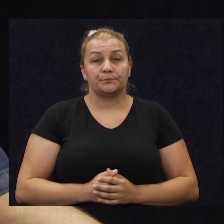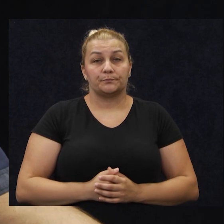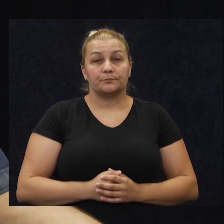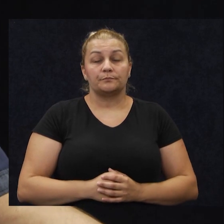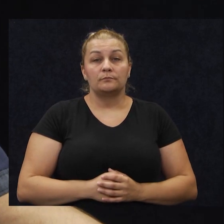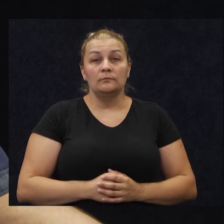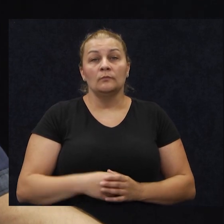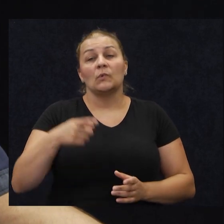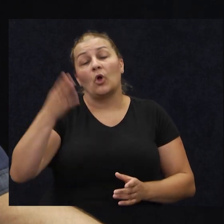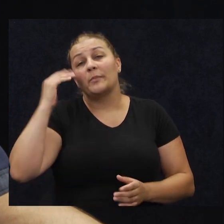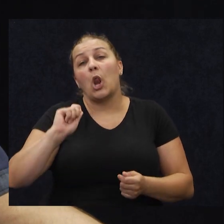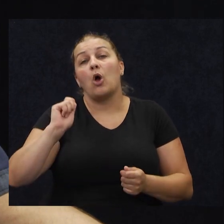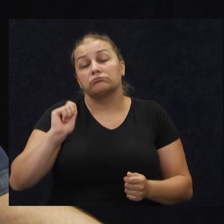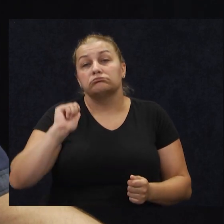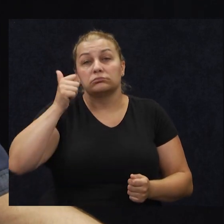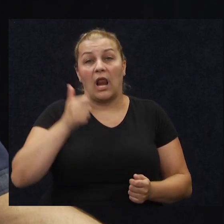To je bilo ključno.